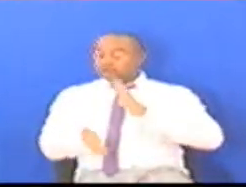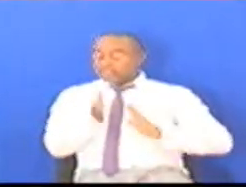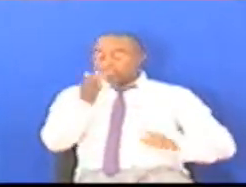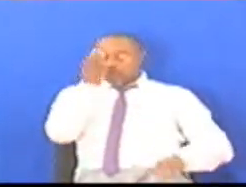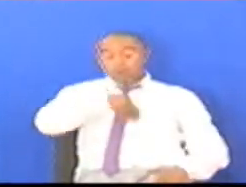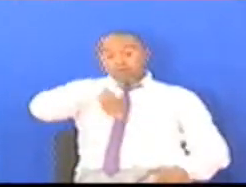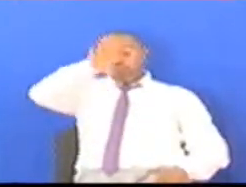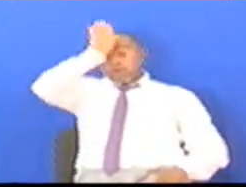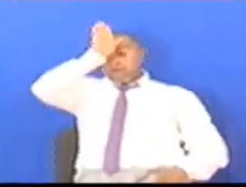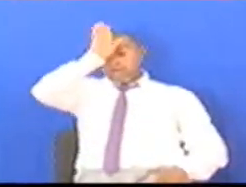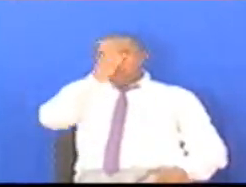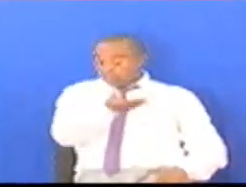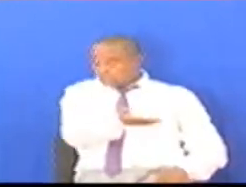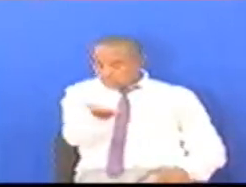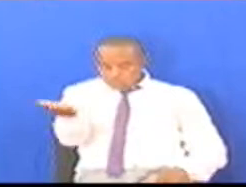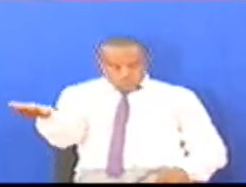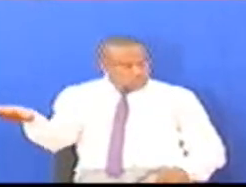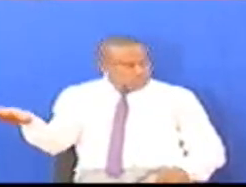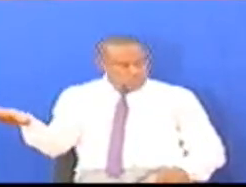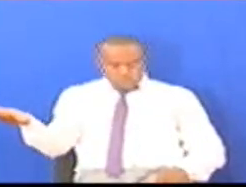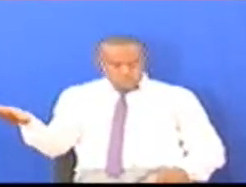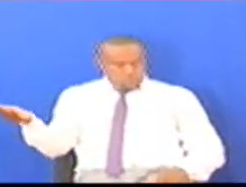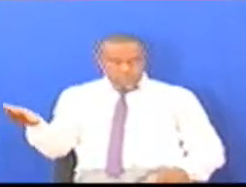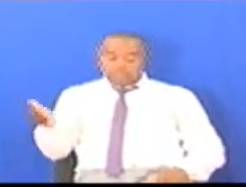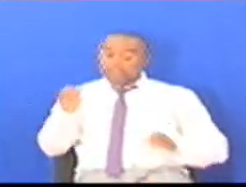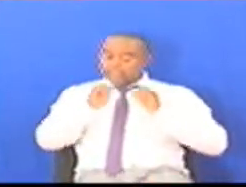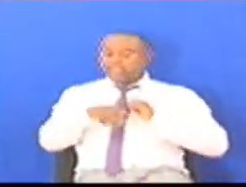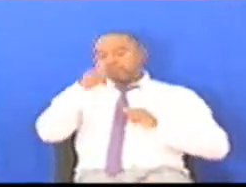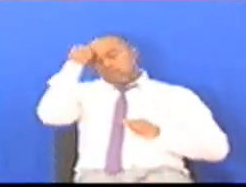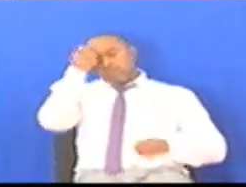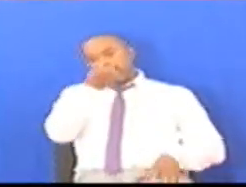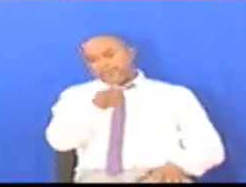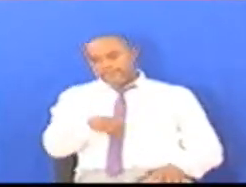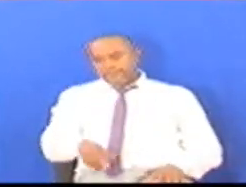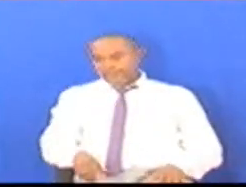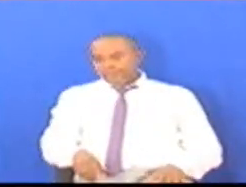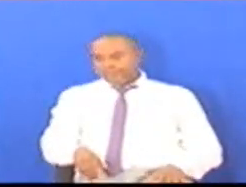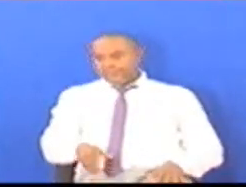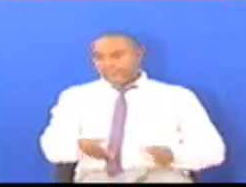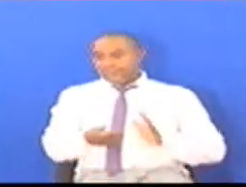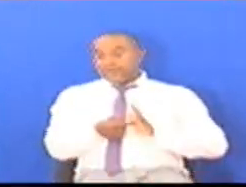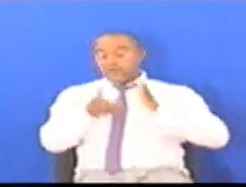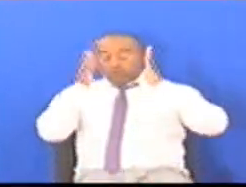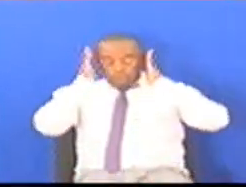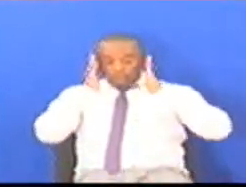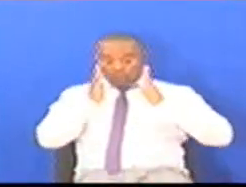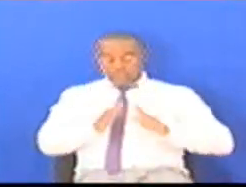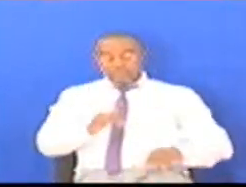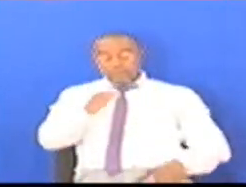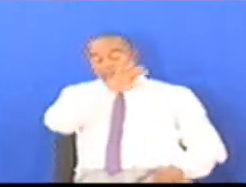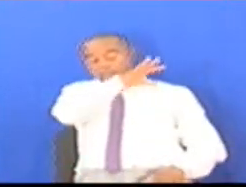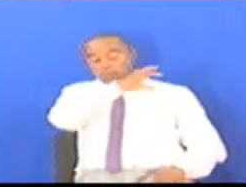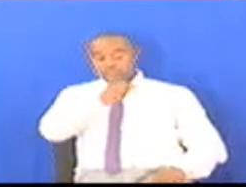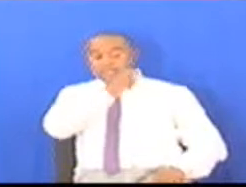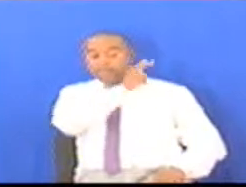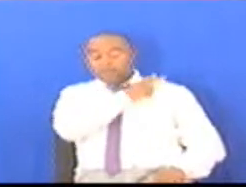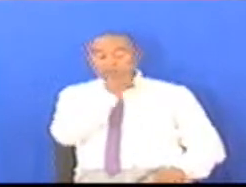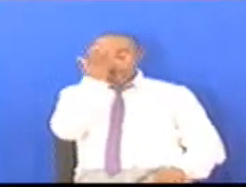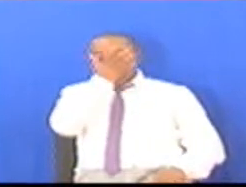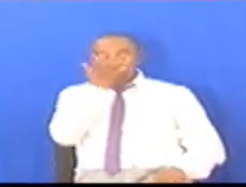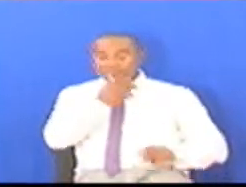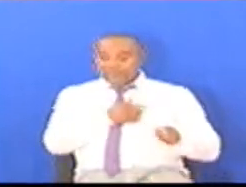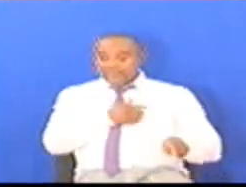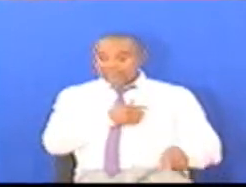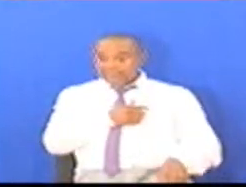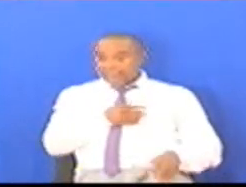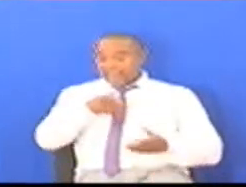atakaipona Kwa hiyo Tukumbuke hayo Mana hata mwishmi wa mwisho Aliongea kumitamlevi Ajue kwa mba Hata se